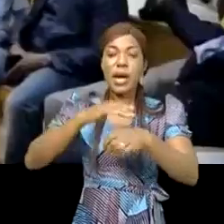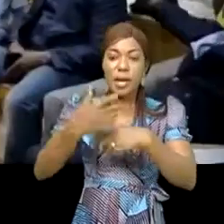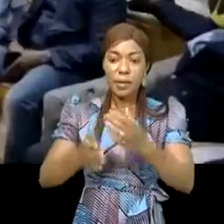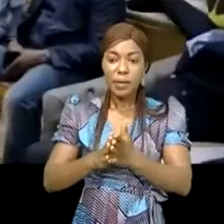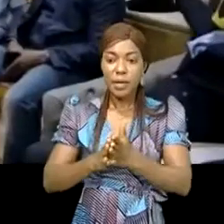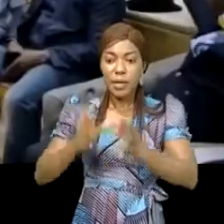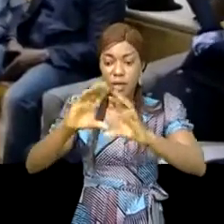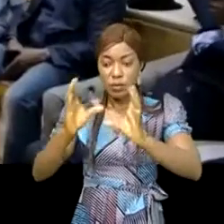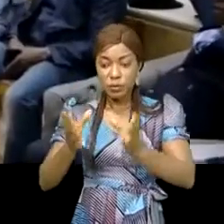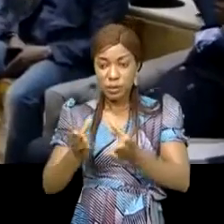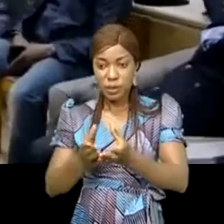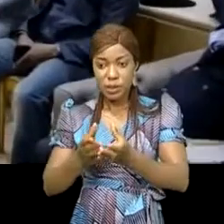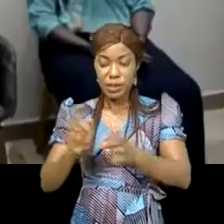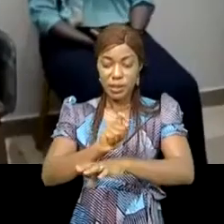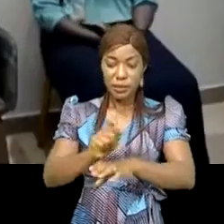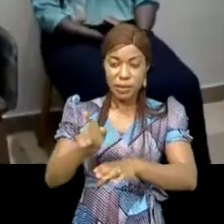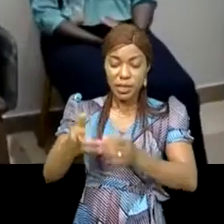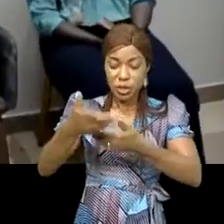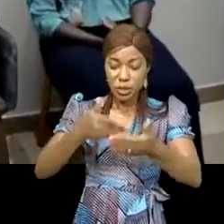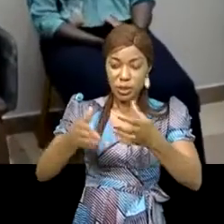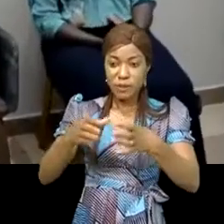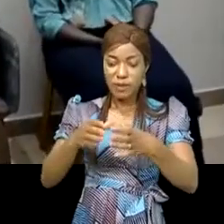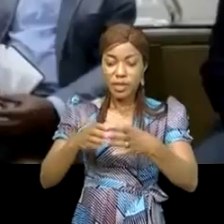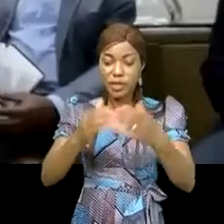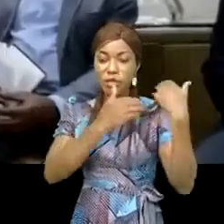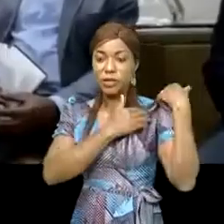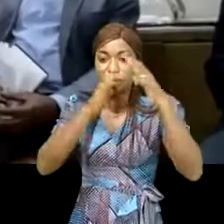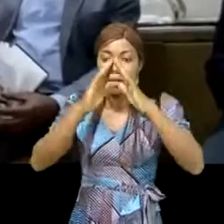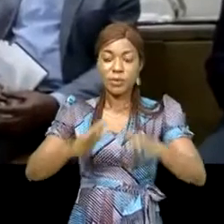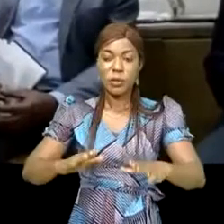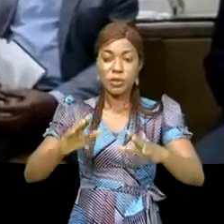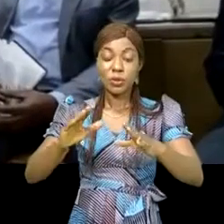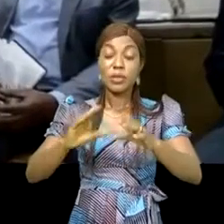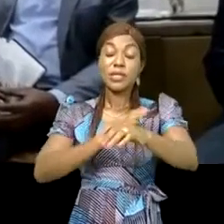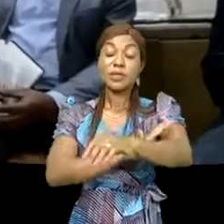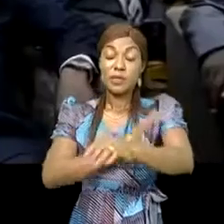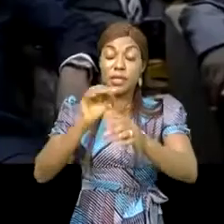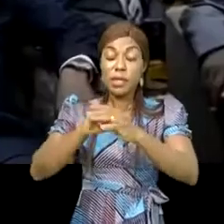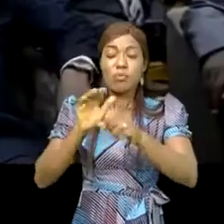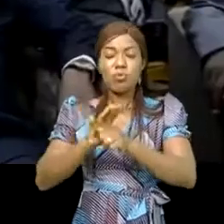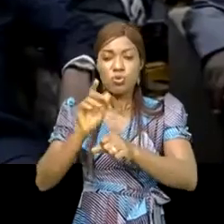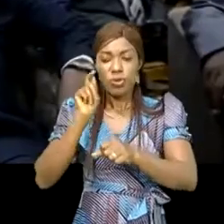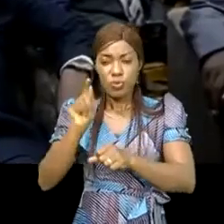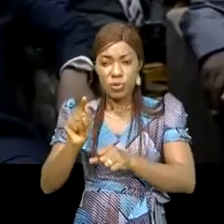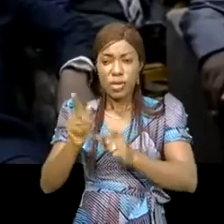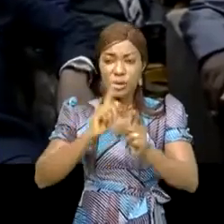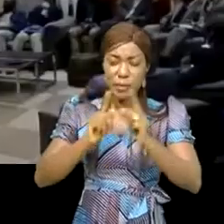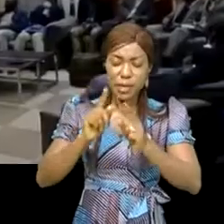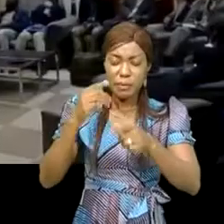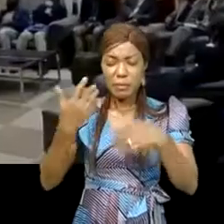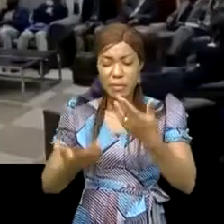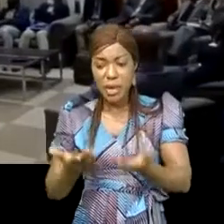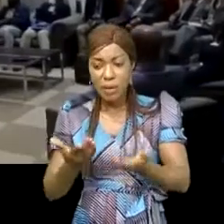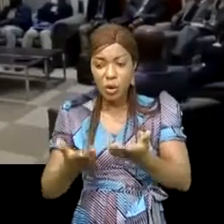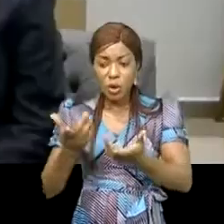les communautés locales qui ont échangé avec les chefs de la maison civile du chef de l'État sur plusieurs points concernant le Lua-Laba. Les